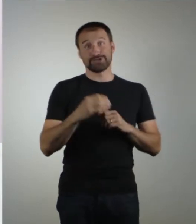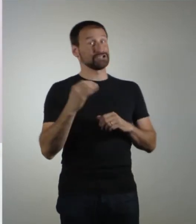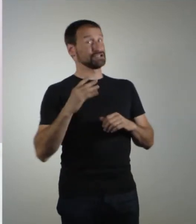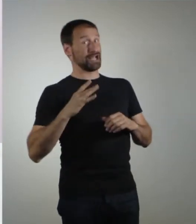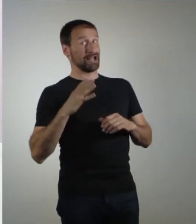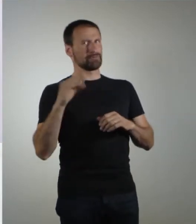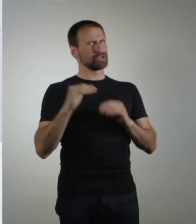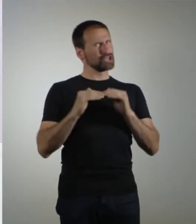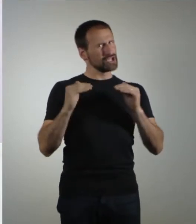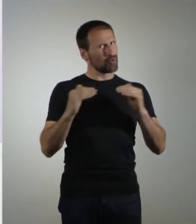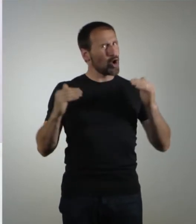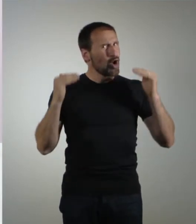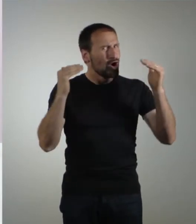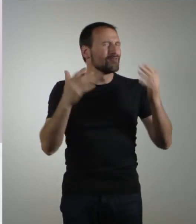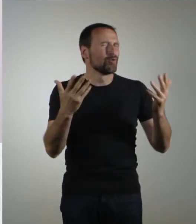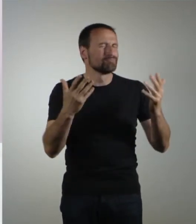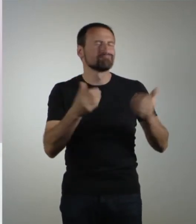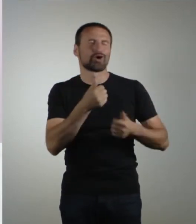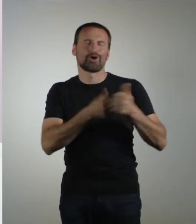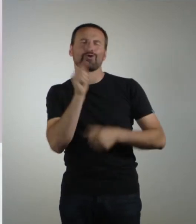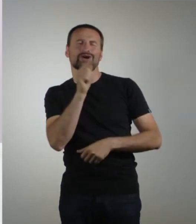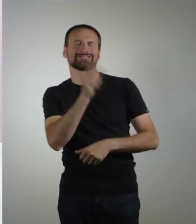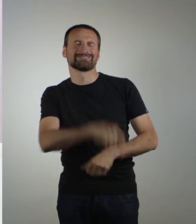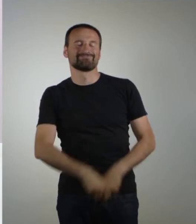Singles mit Niveau aber gibt's bei der Konkurrenz.